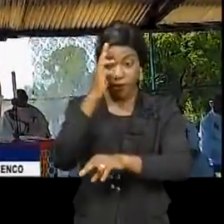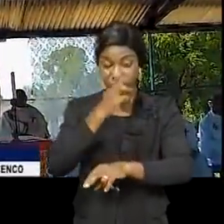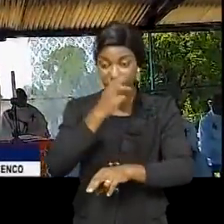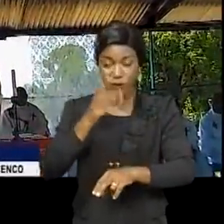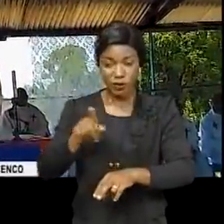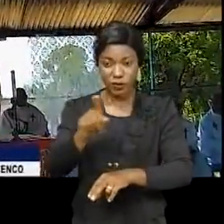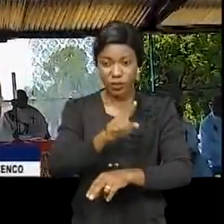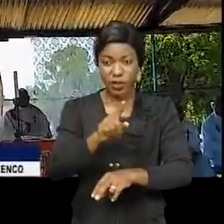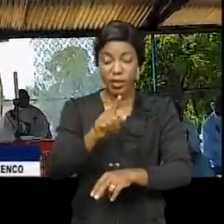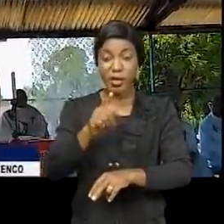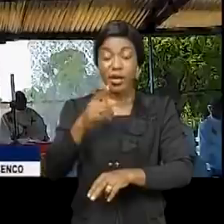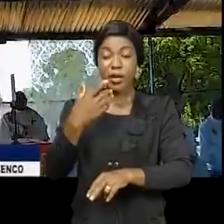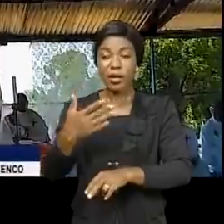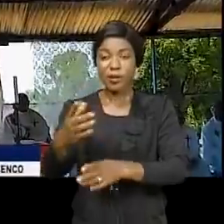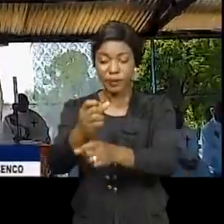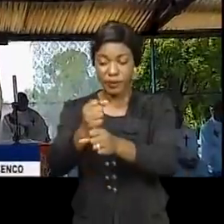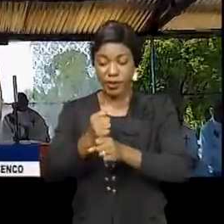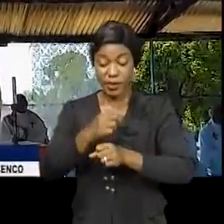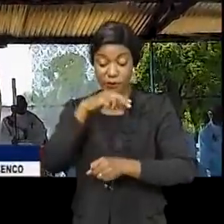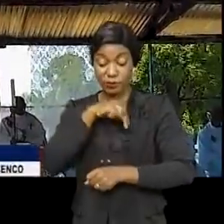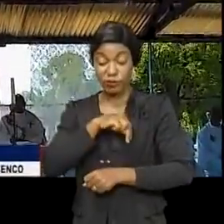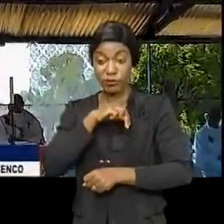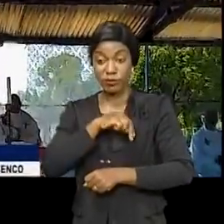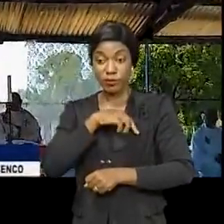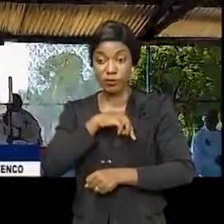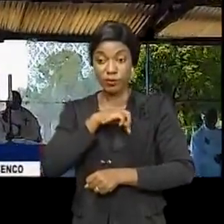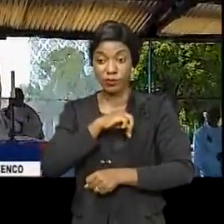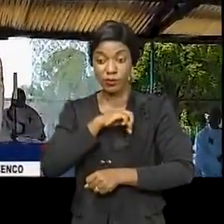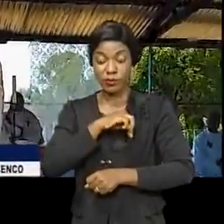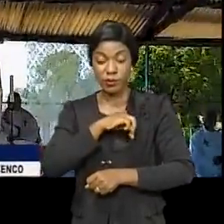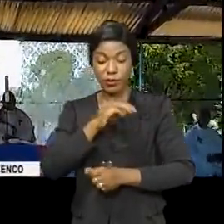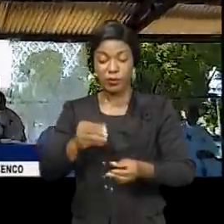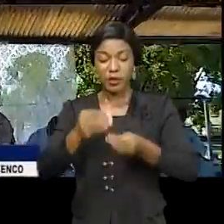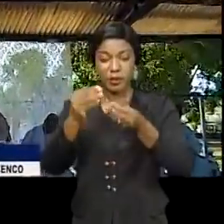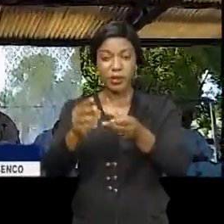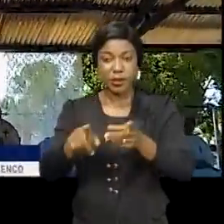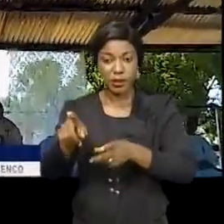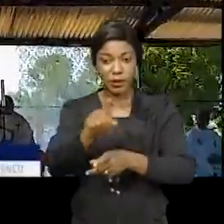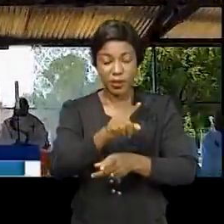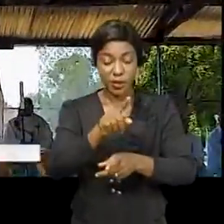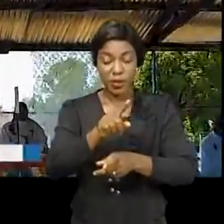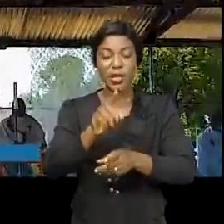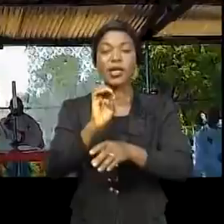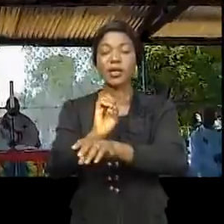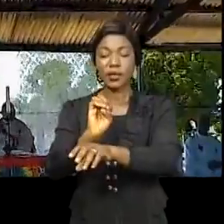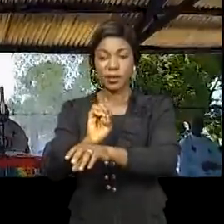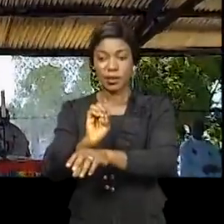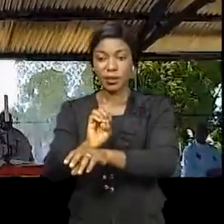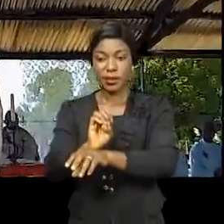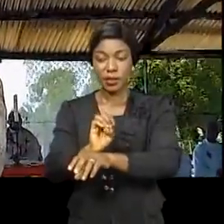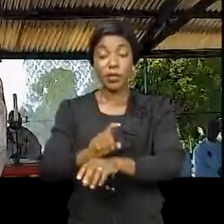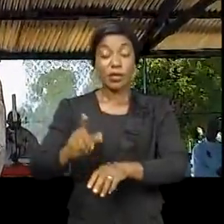preniez en main la mission qui a été confiée à votre église. Vous